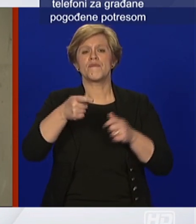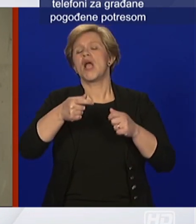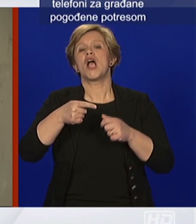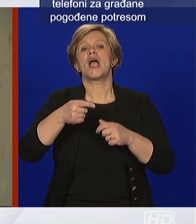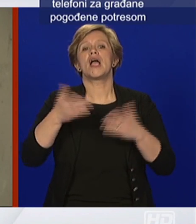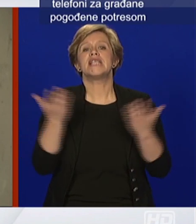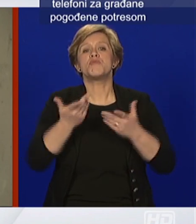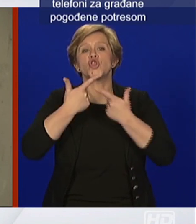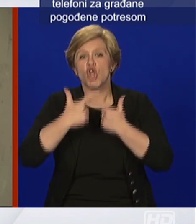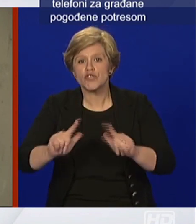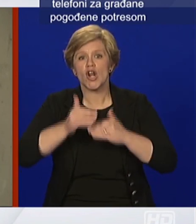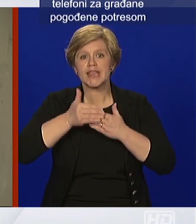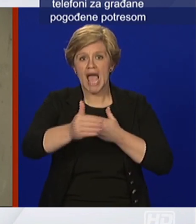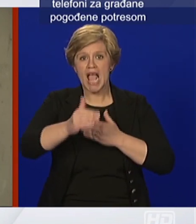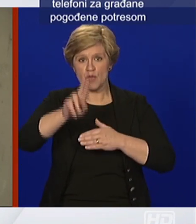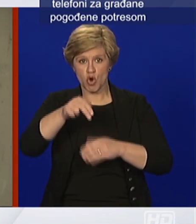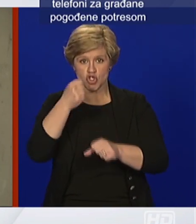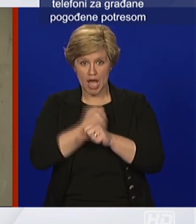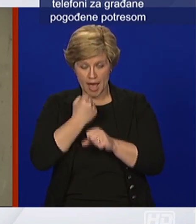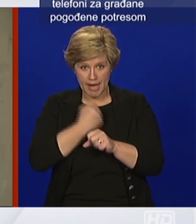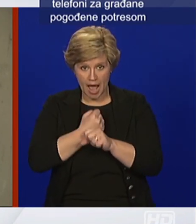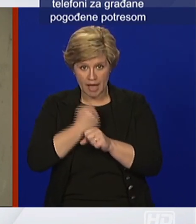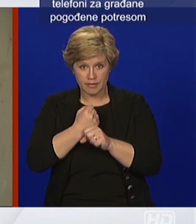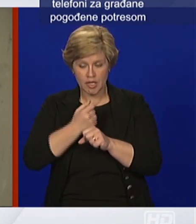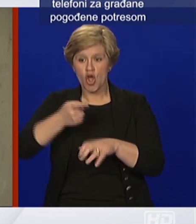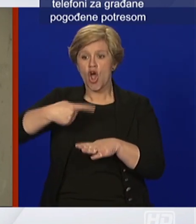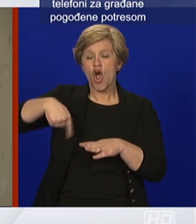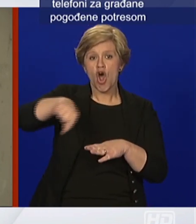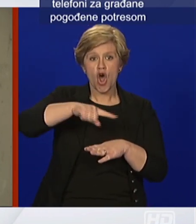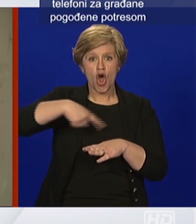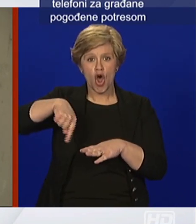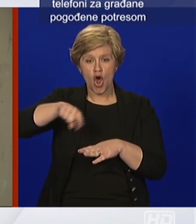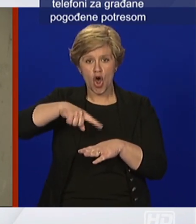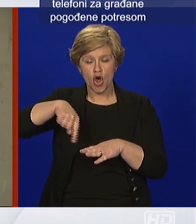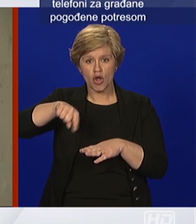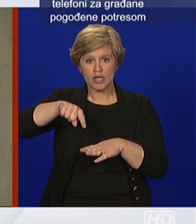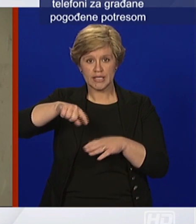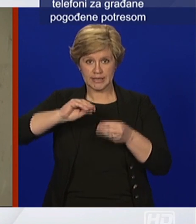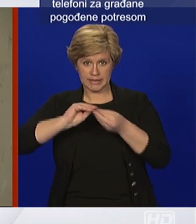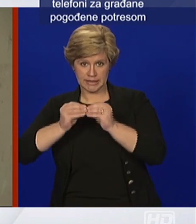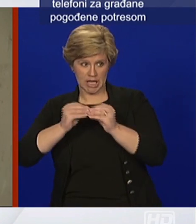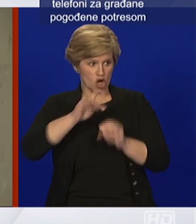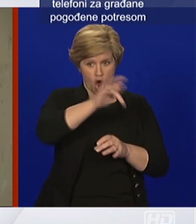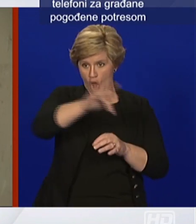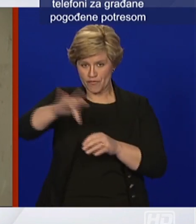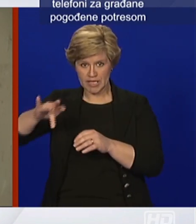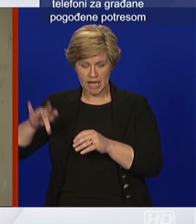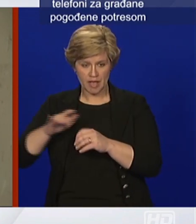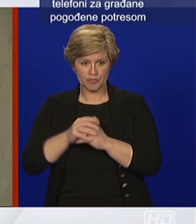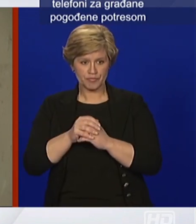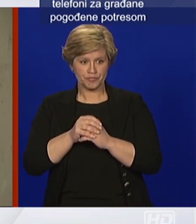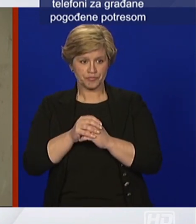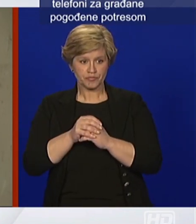one su same, s obzirom na činjenicu da su